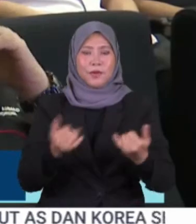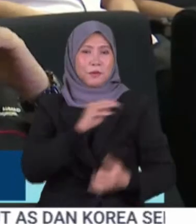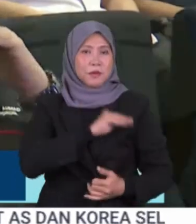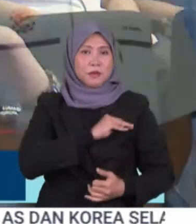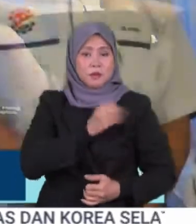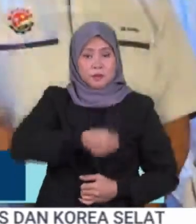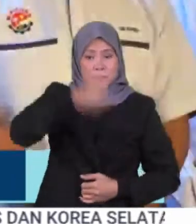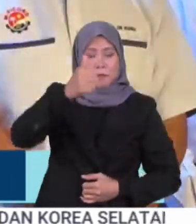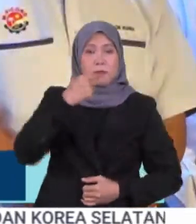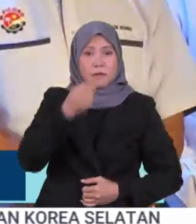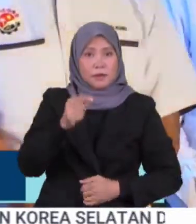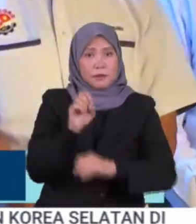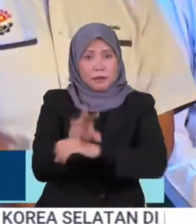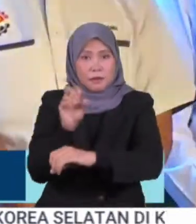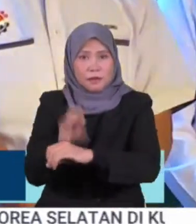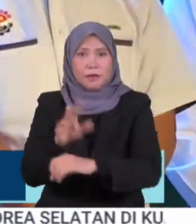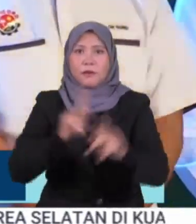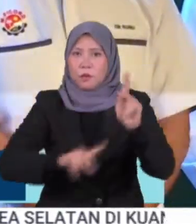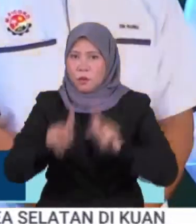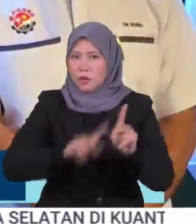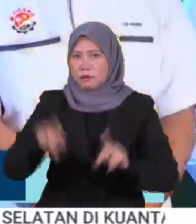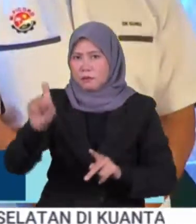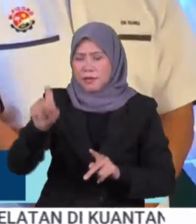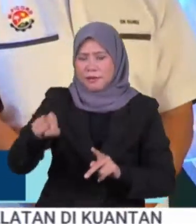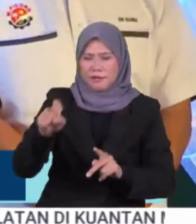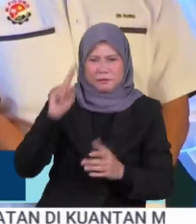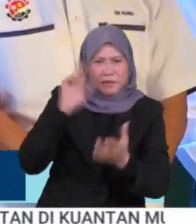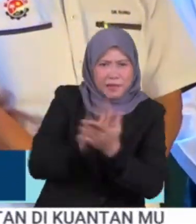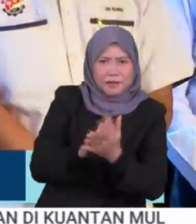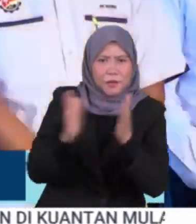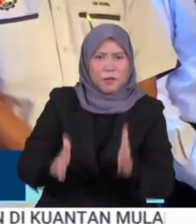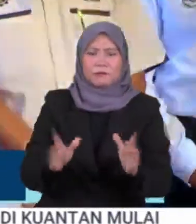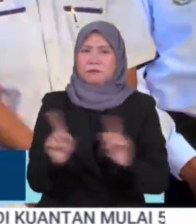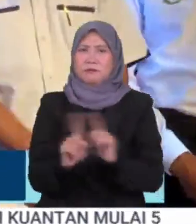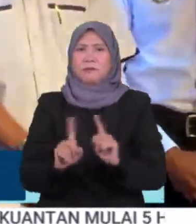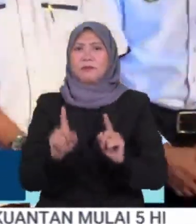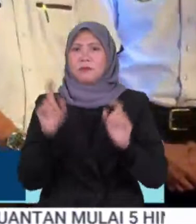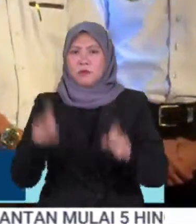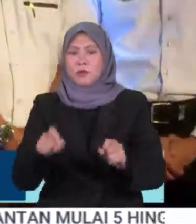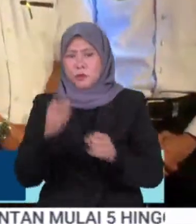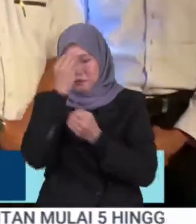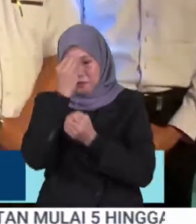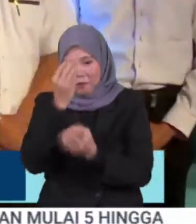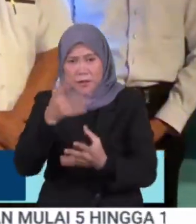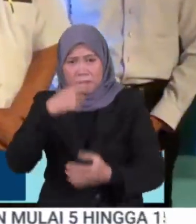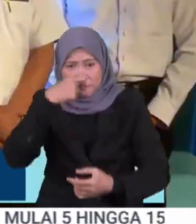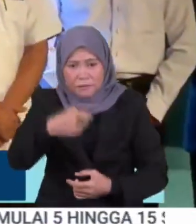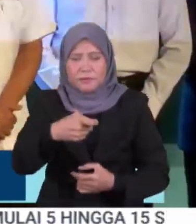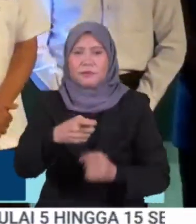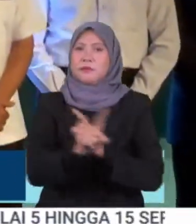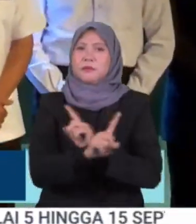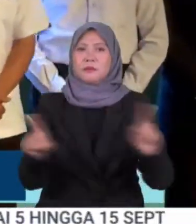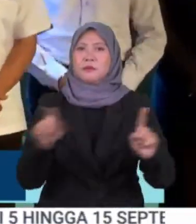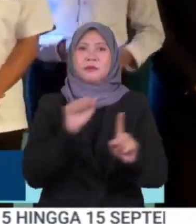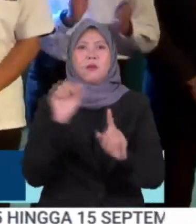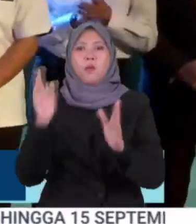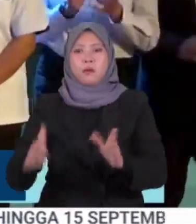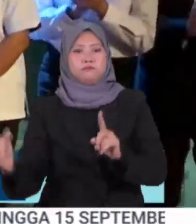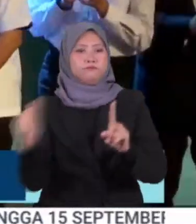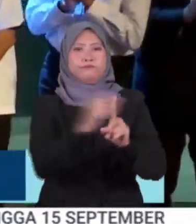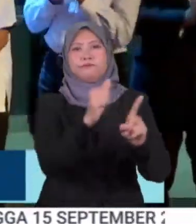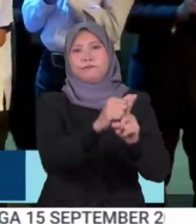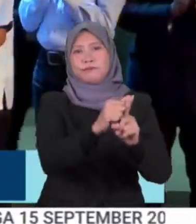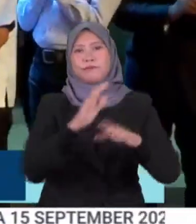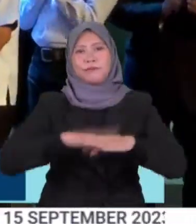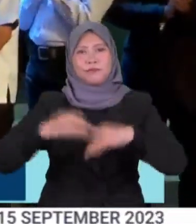oleh SDI Media Sentiasa bersikap skeptikal semasa menerima sebarang maklumat agar tidak menjadi mangsa penipuan dalam